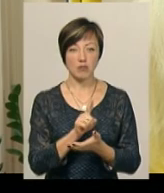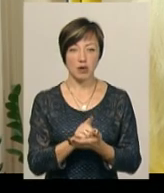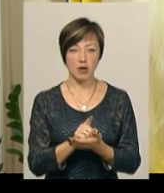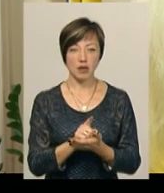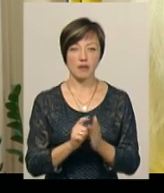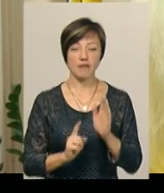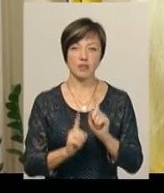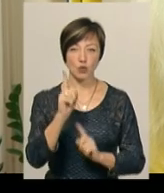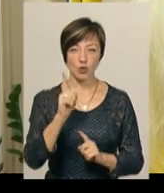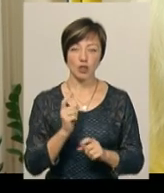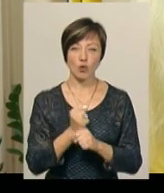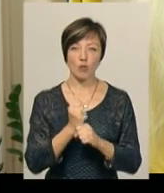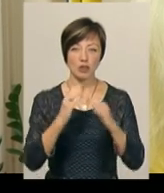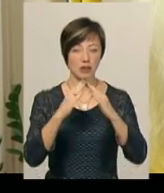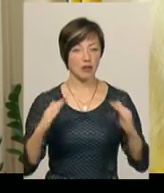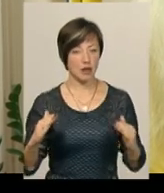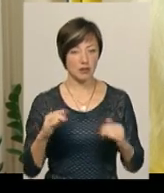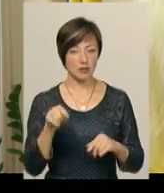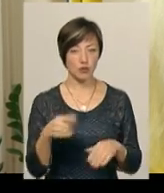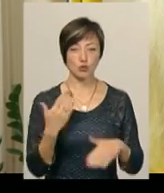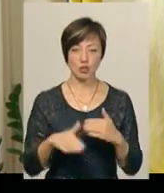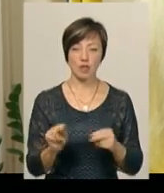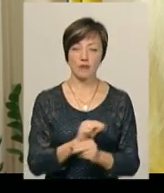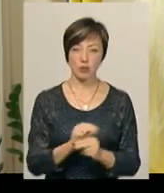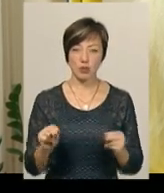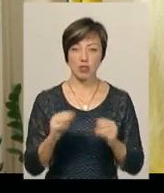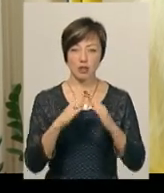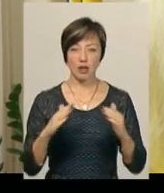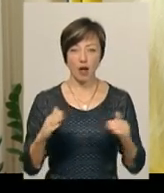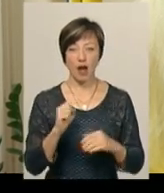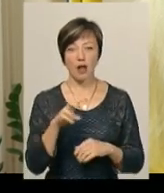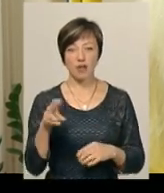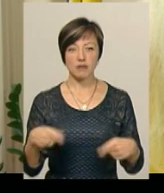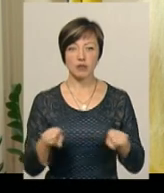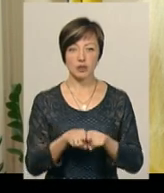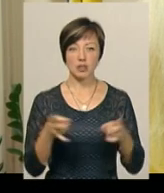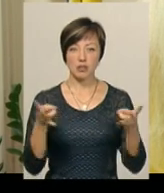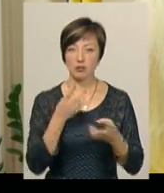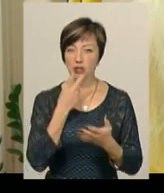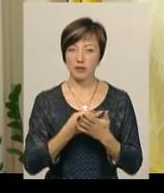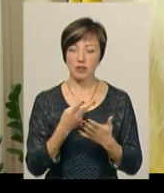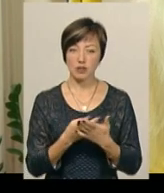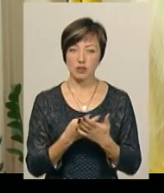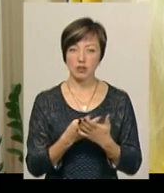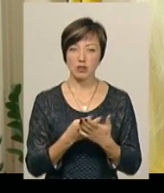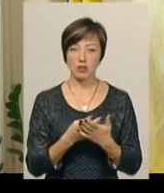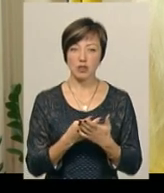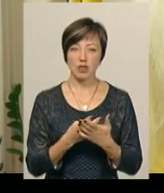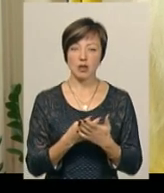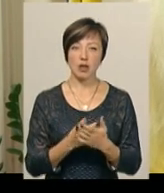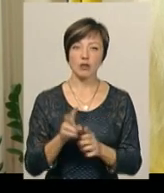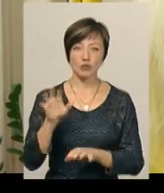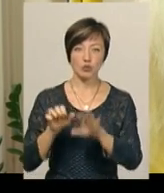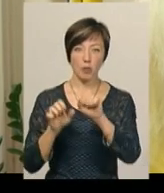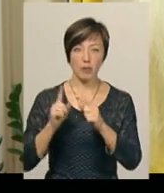висотні роботи, бо це дах. Хоча він вже там відремонтований дах, але все одно треба подивитися, стропила, чи вони